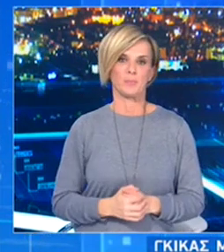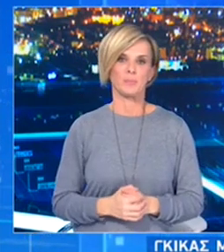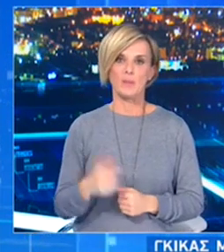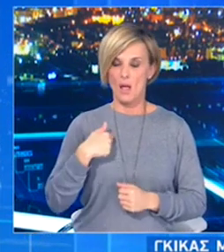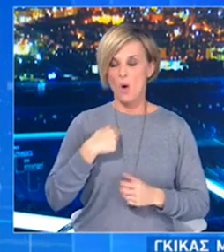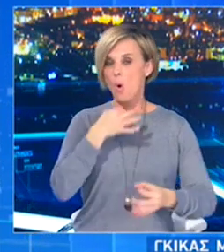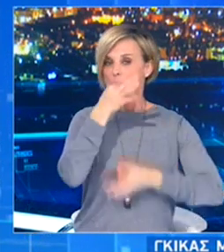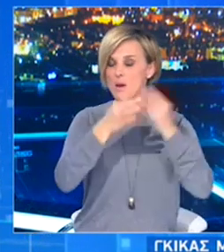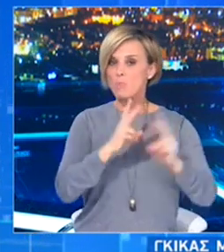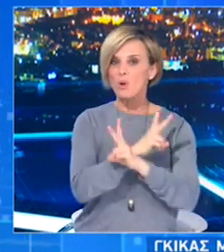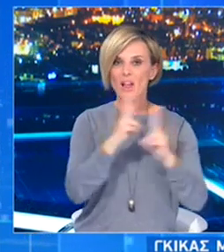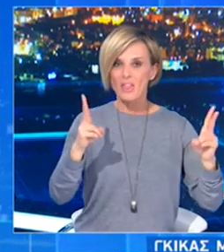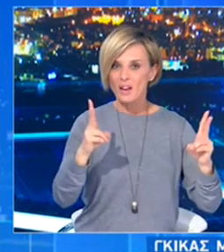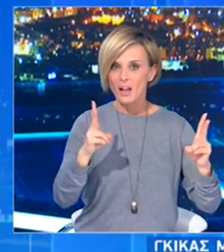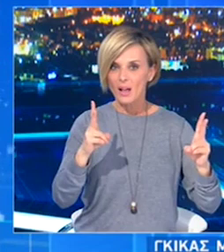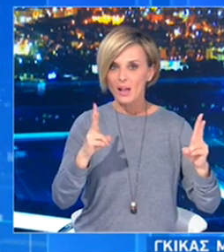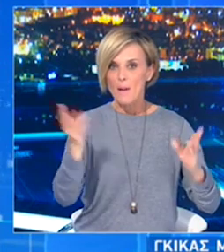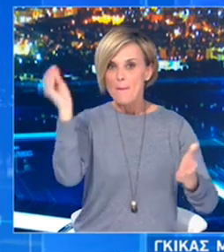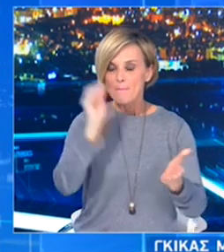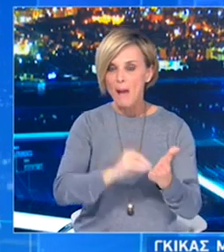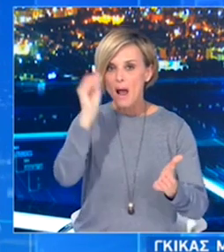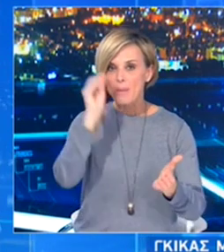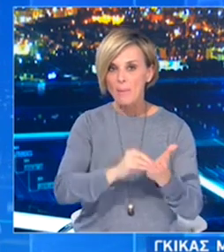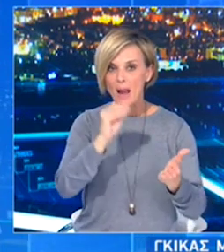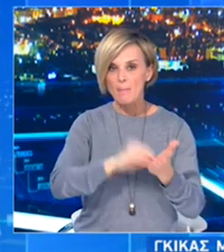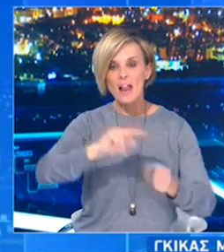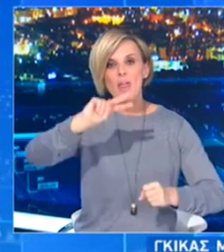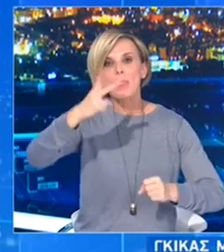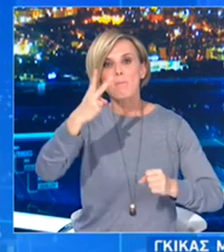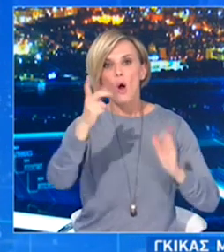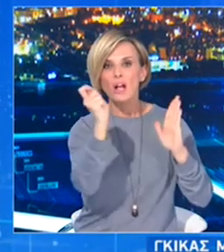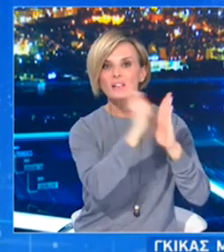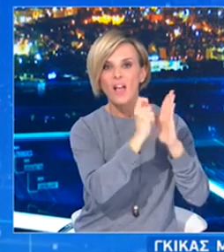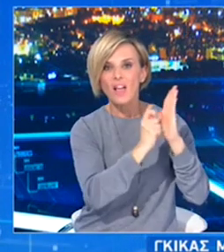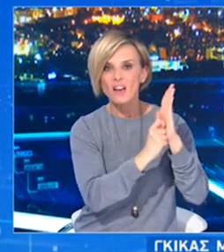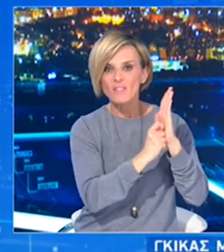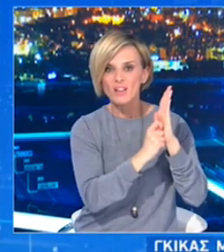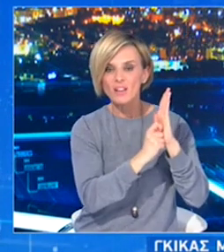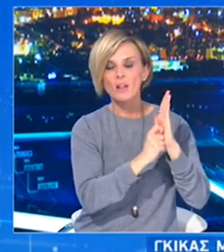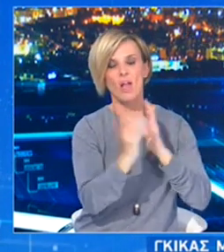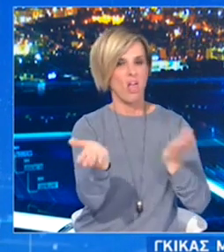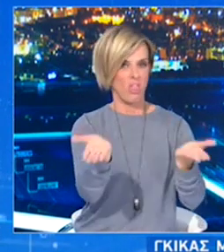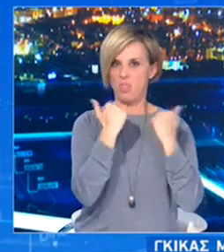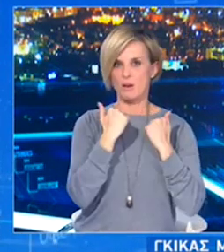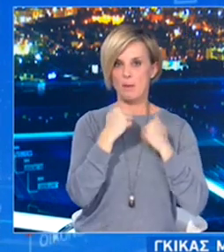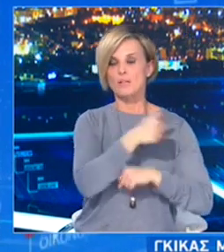για διπλό σύστημα καταγραφής κρουσμάτων. Υπάρχει ένα και μοναδικό μητρό COVID-19. Σας ευχαριστώ πολύ.